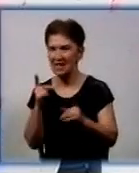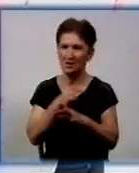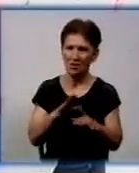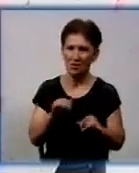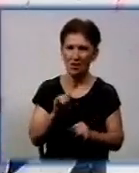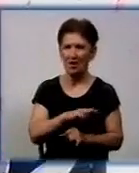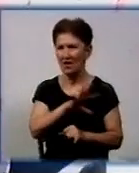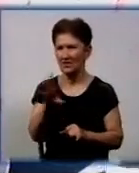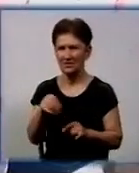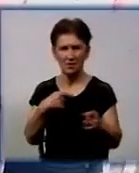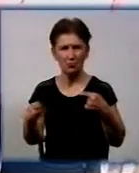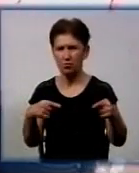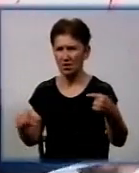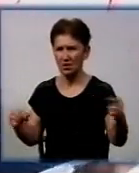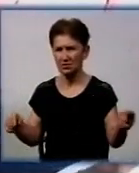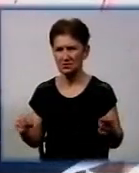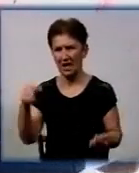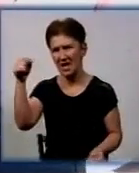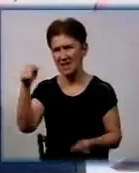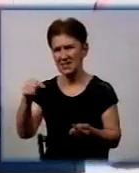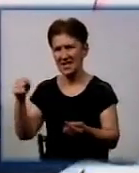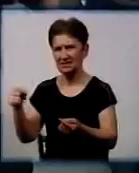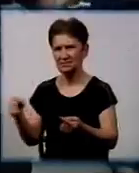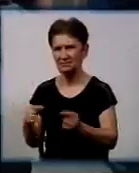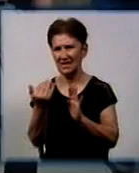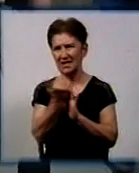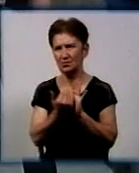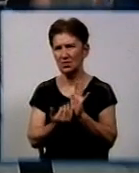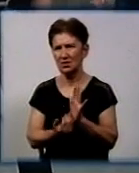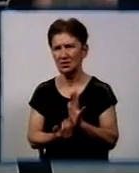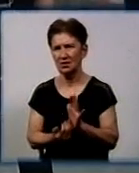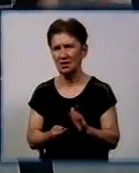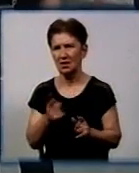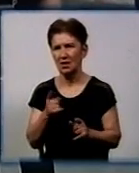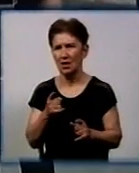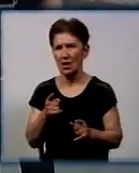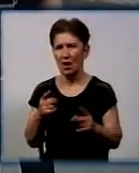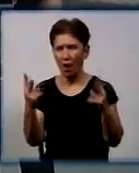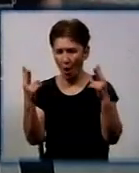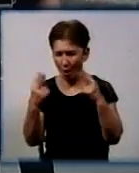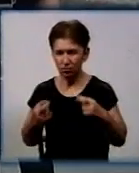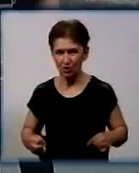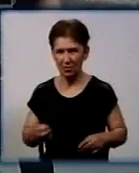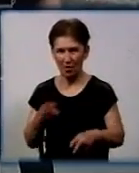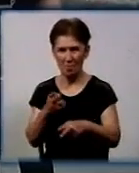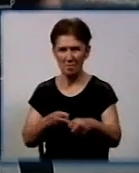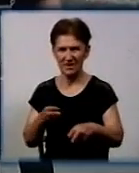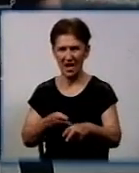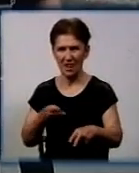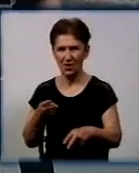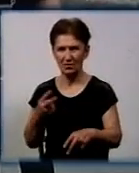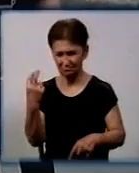хозного по-різному і не совпадають. Порядок дій. Обшук металодетекторами пройшов доволі весело, тому що